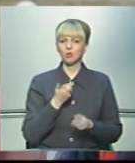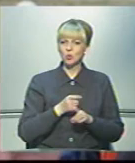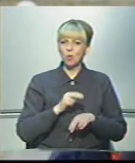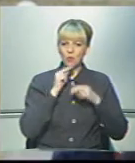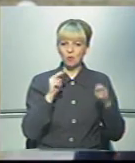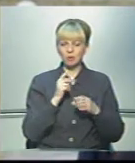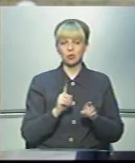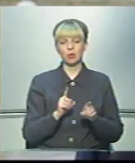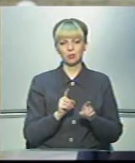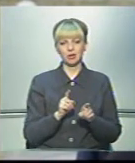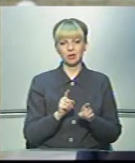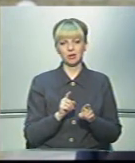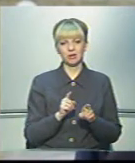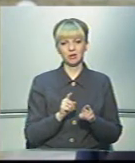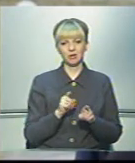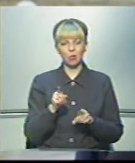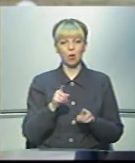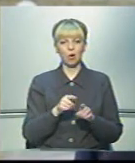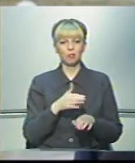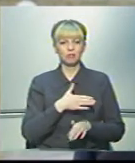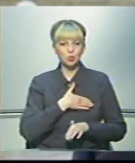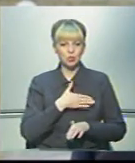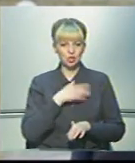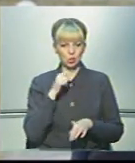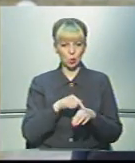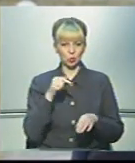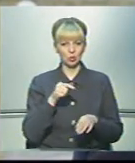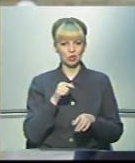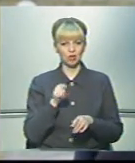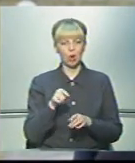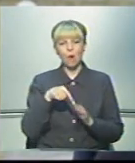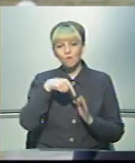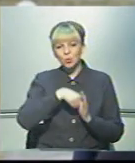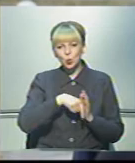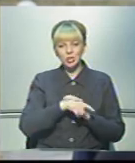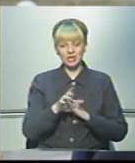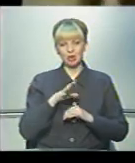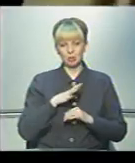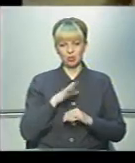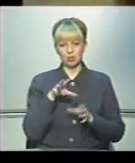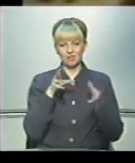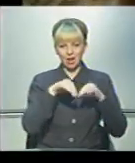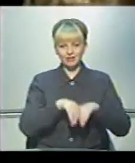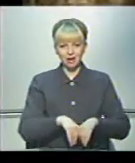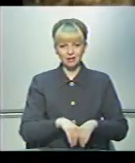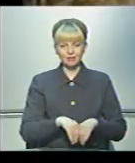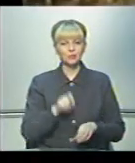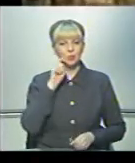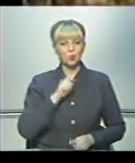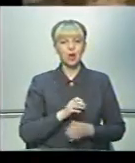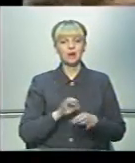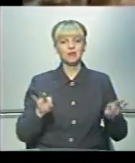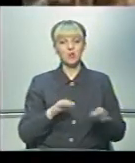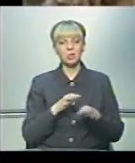уважним, щоб торкнутися його душі, його того нутра, який було закладено. Український